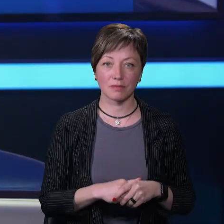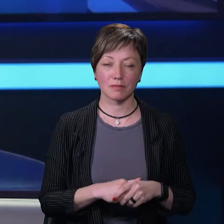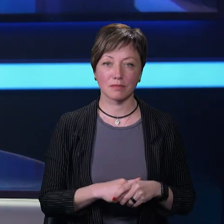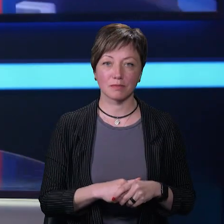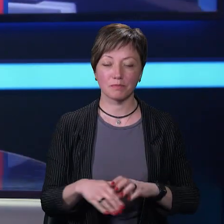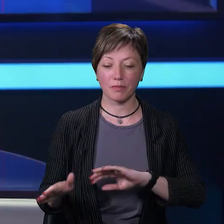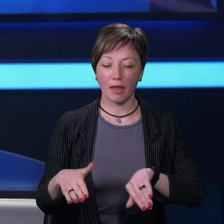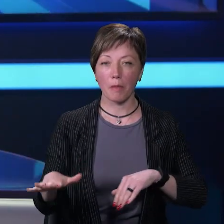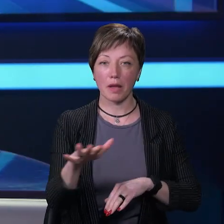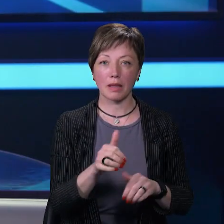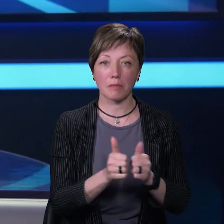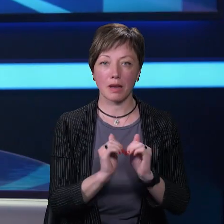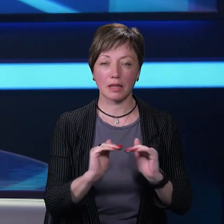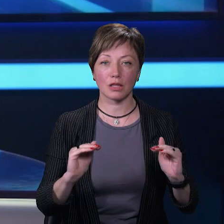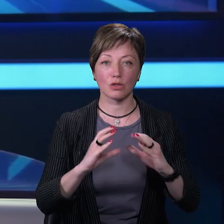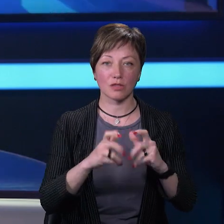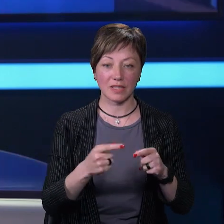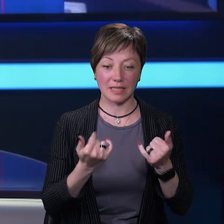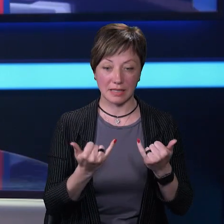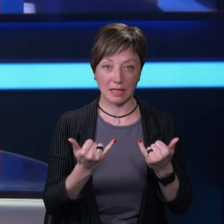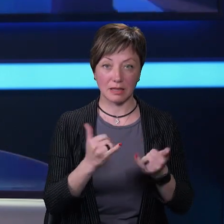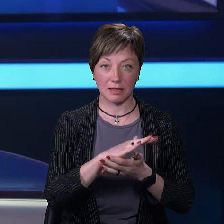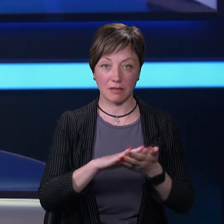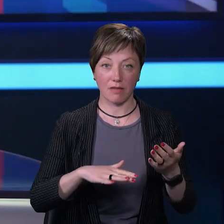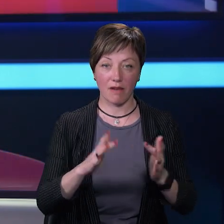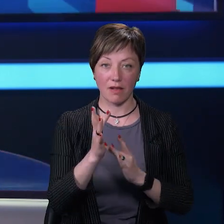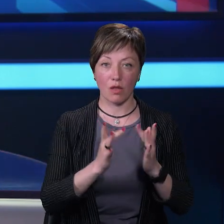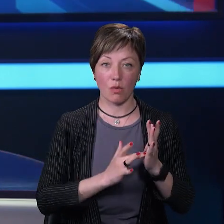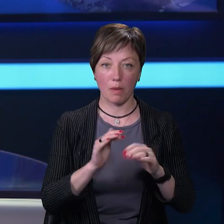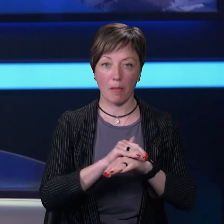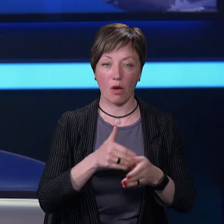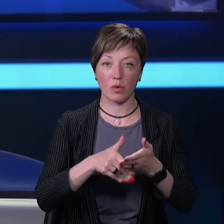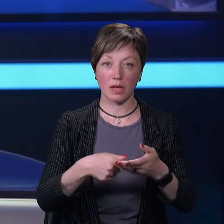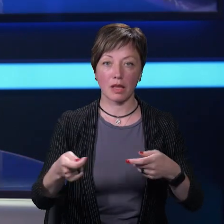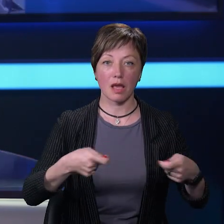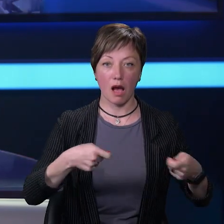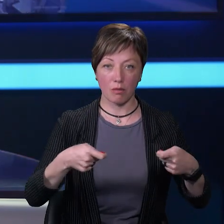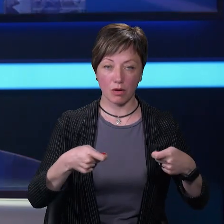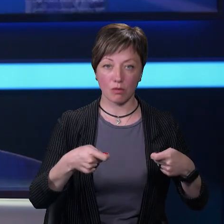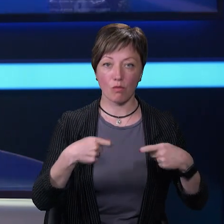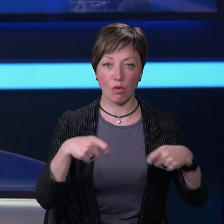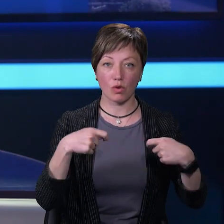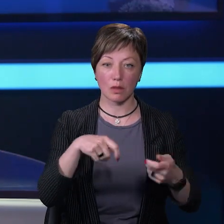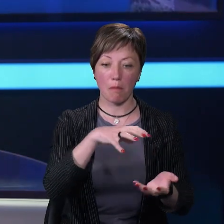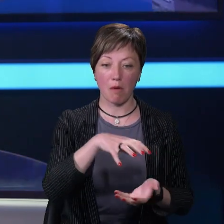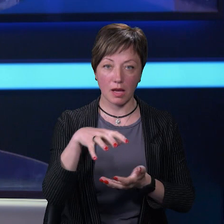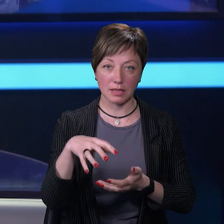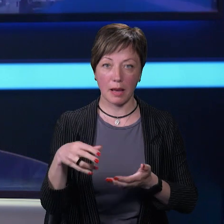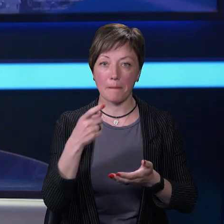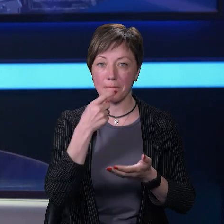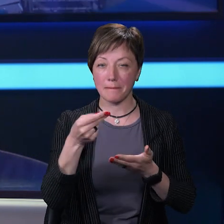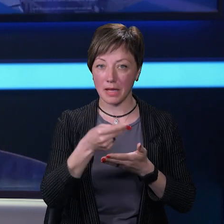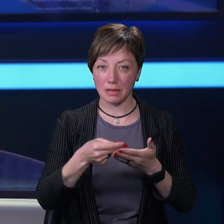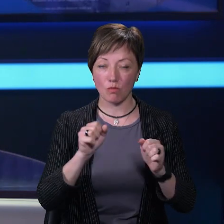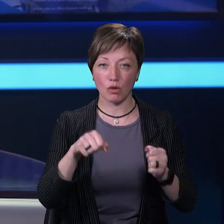На майданчику біля дитячого світу у ці хвилини триває великодній благодійний ярмарок. У продажу – паски та писанки.